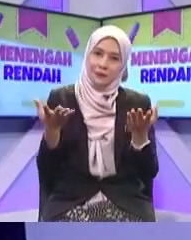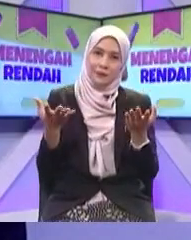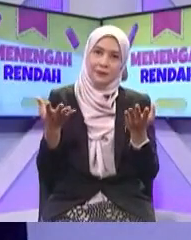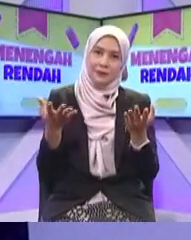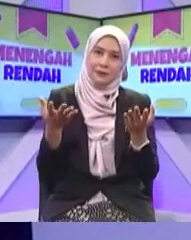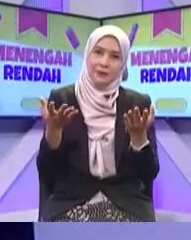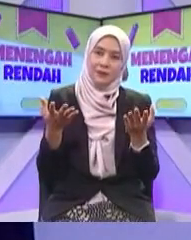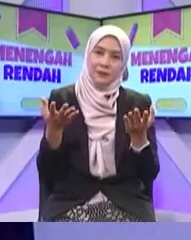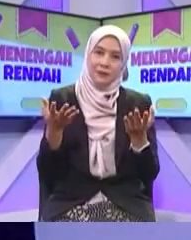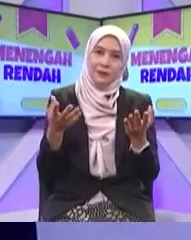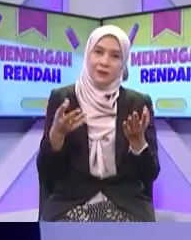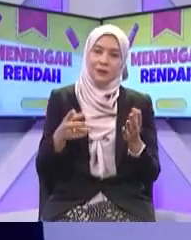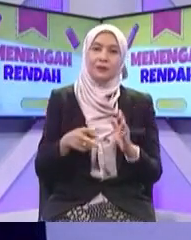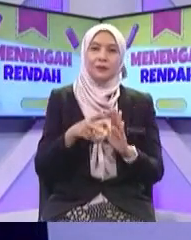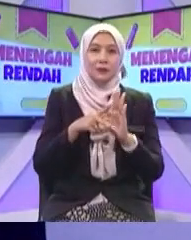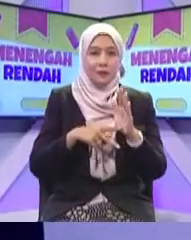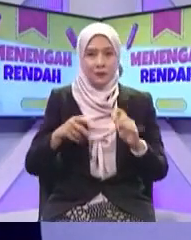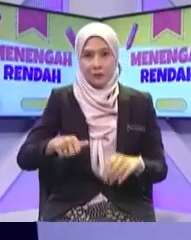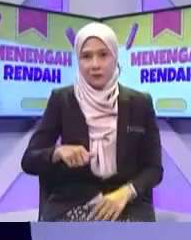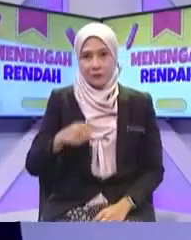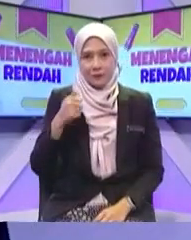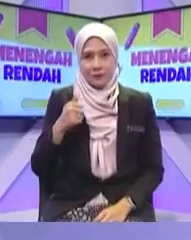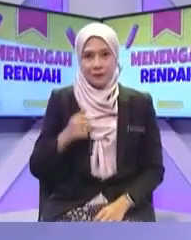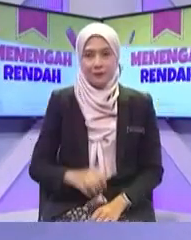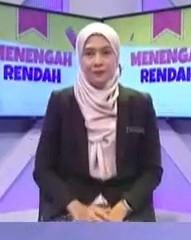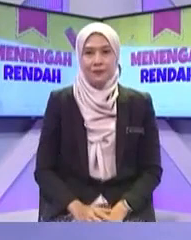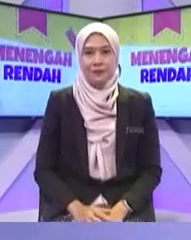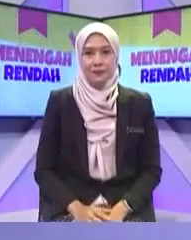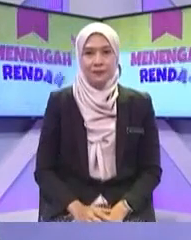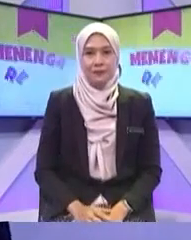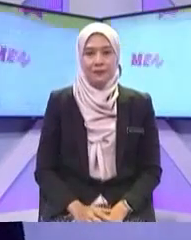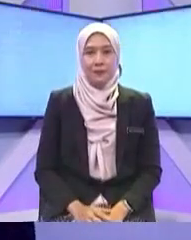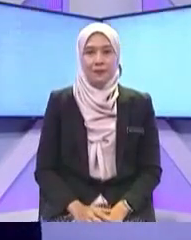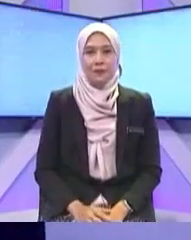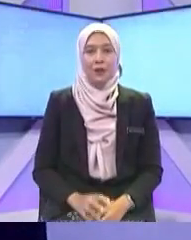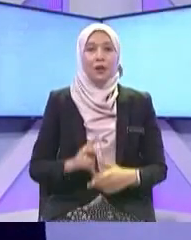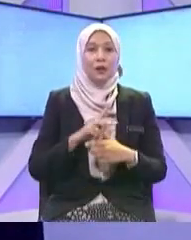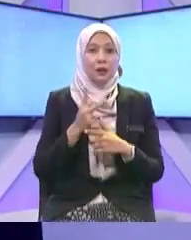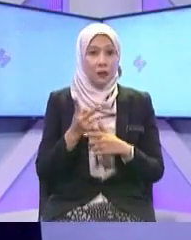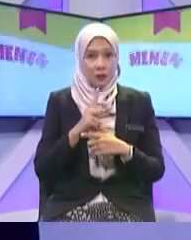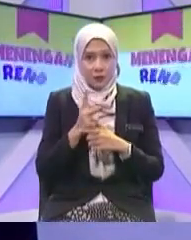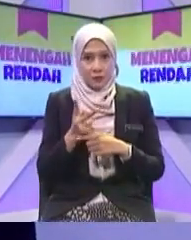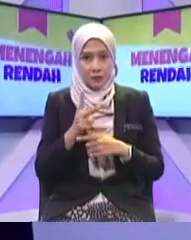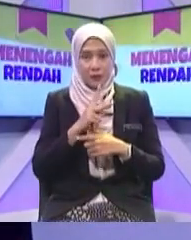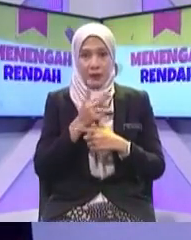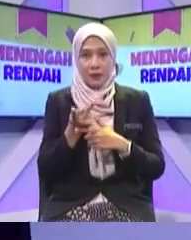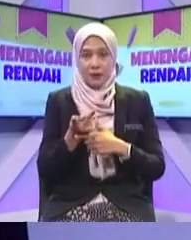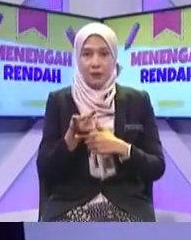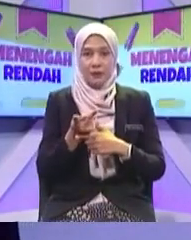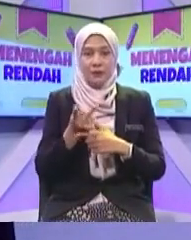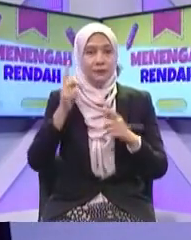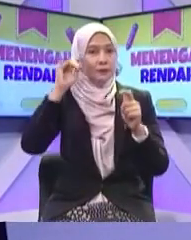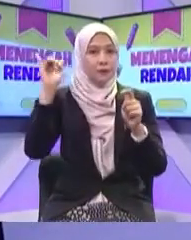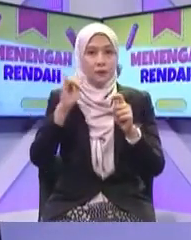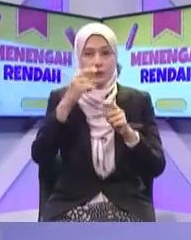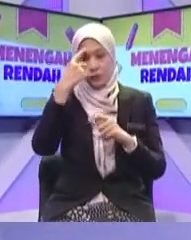Tapi kita kurangkan Kurangkan Kita teruskan lagi Dengan kesan telekomunikasi Terhadap pembangunan negara Okey Bangunan negara